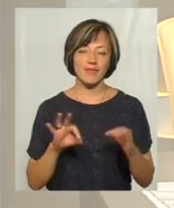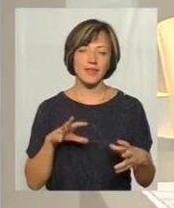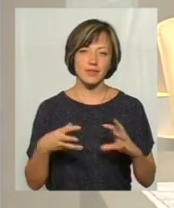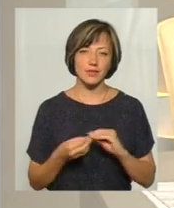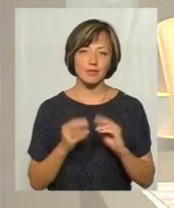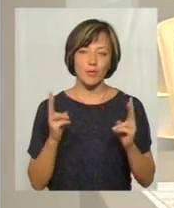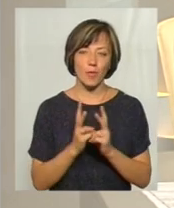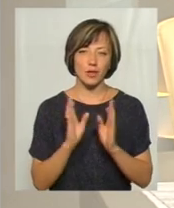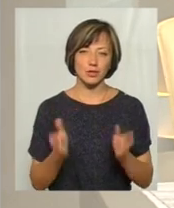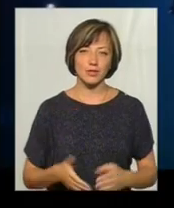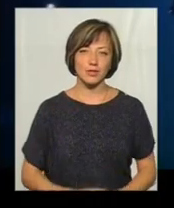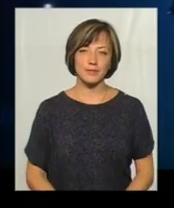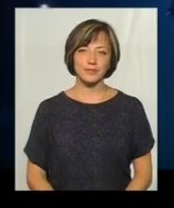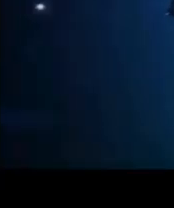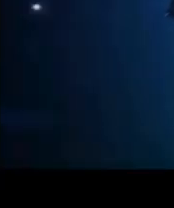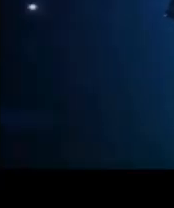правильні висновки. Побачимось.